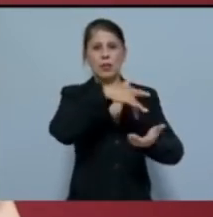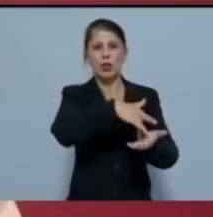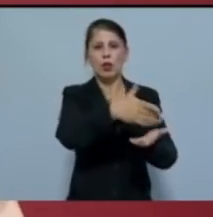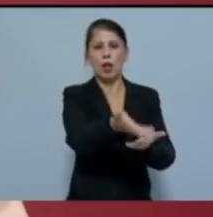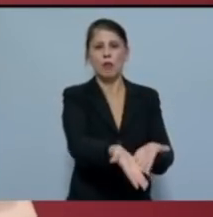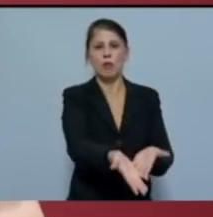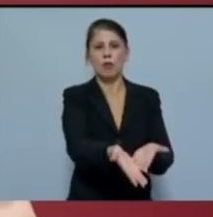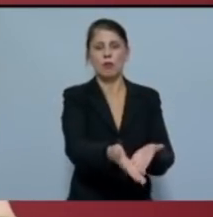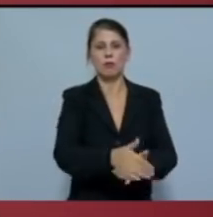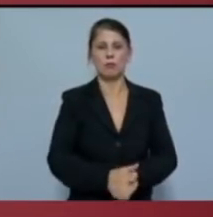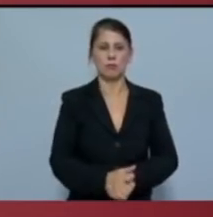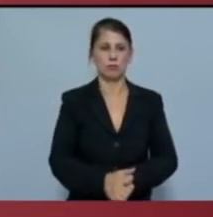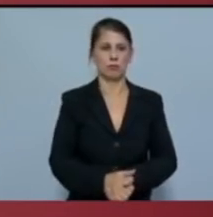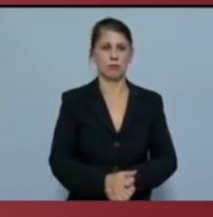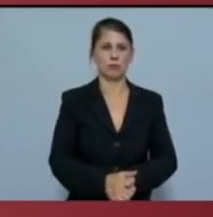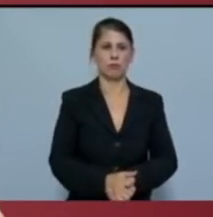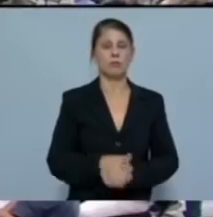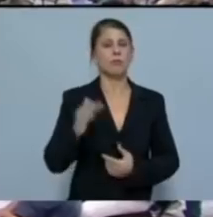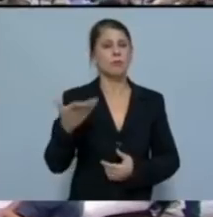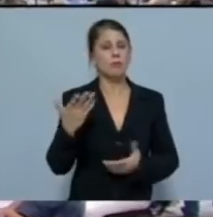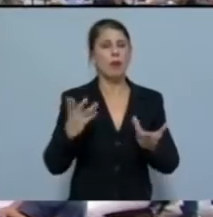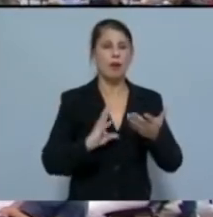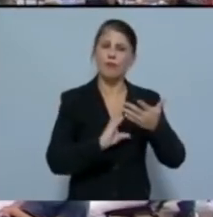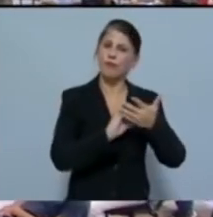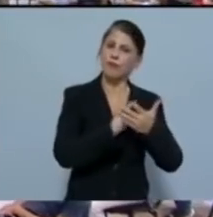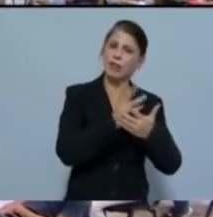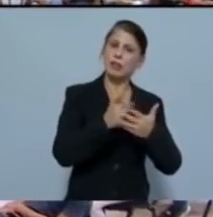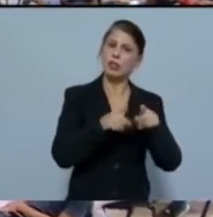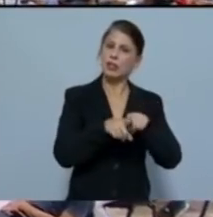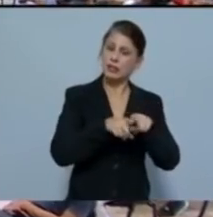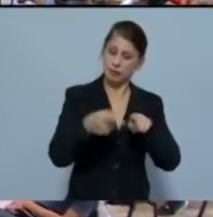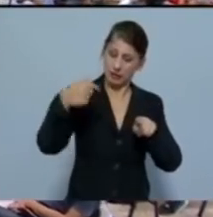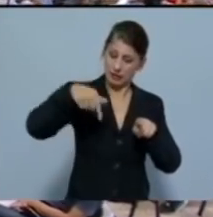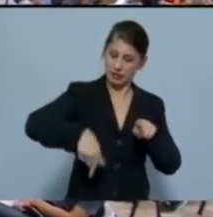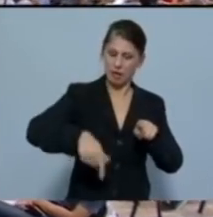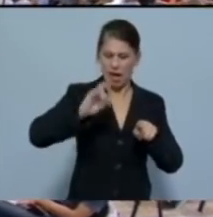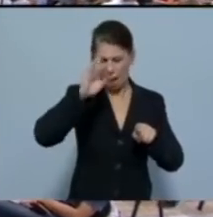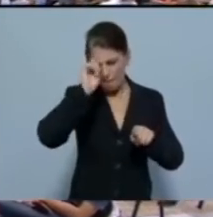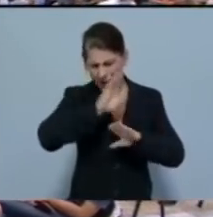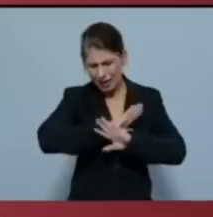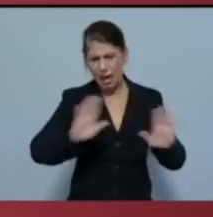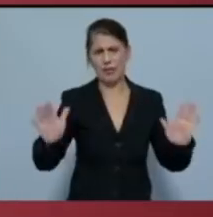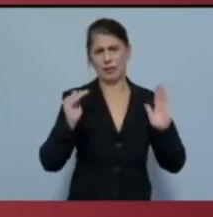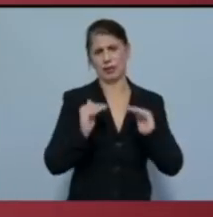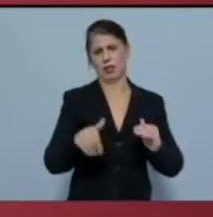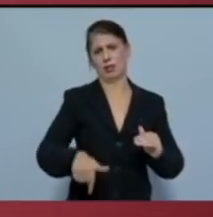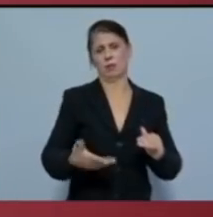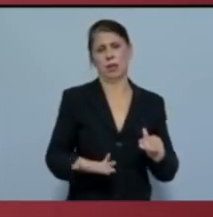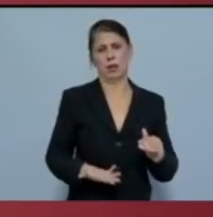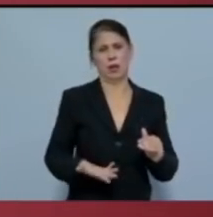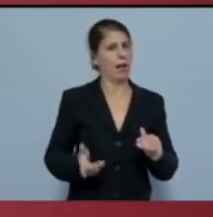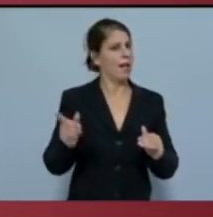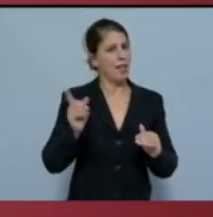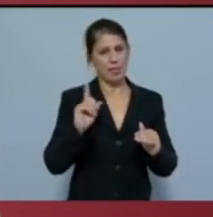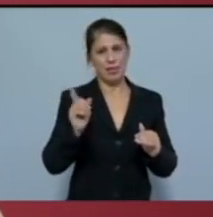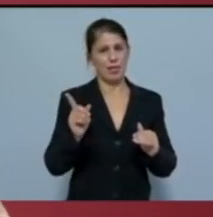τελικά. Η όποια σχετική βελτίωση σε σχέση με τη σημερινή απαράδεκτη κατάσταση φυσικά, δεν συνιστά